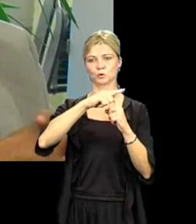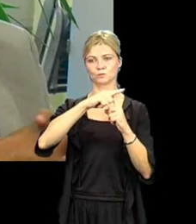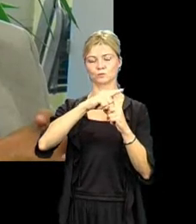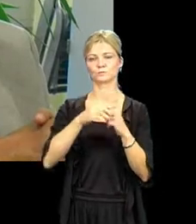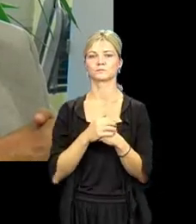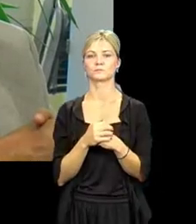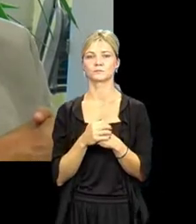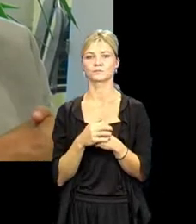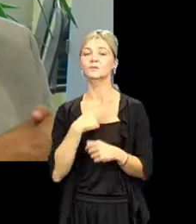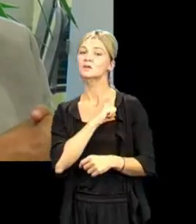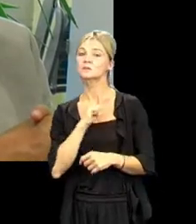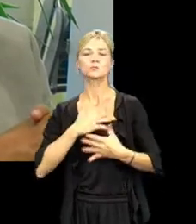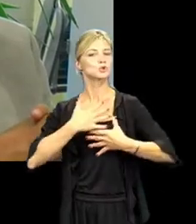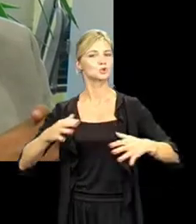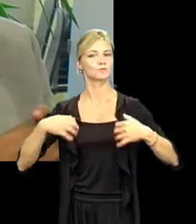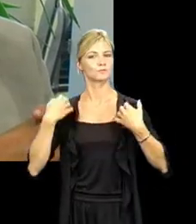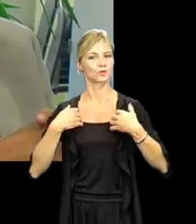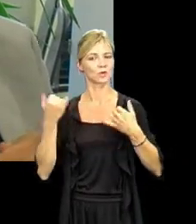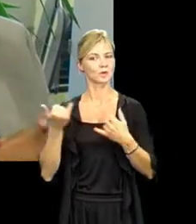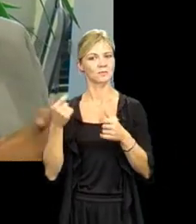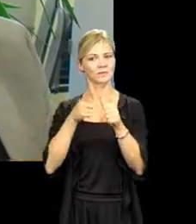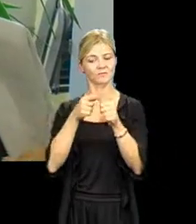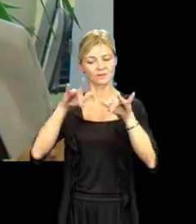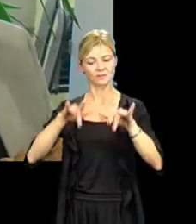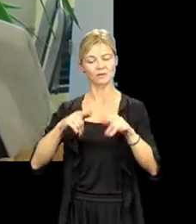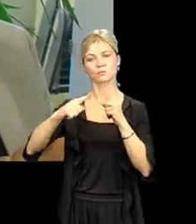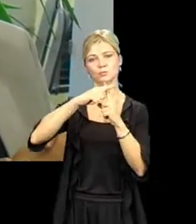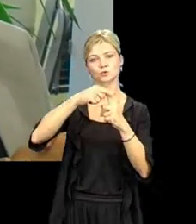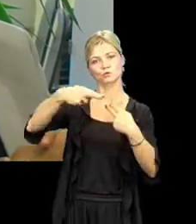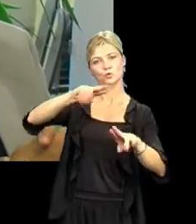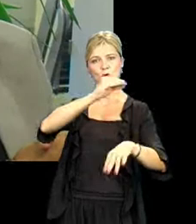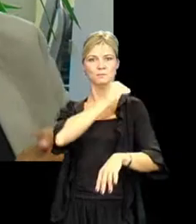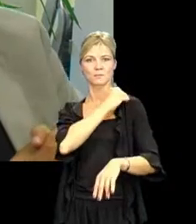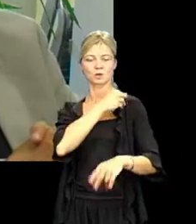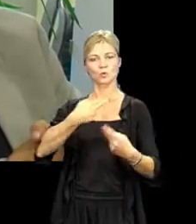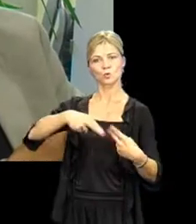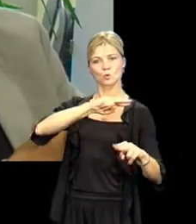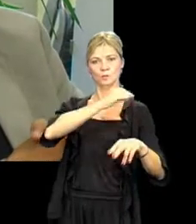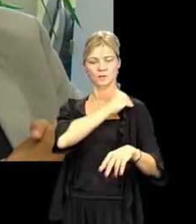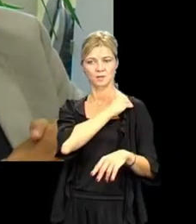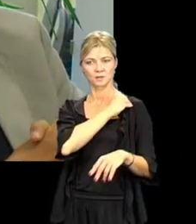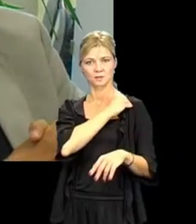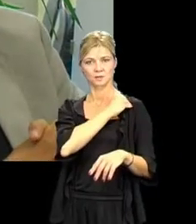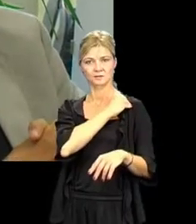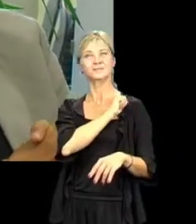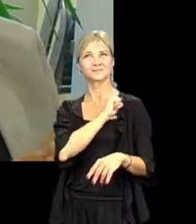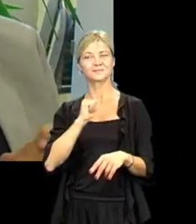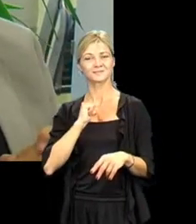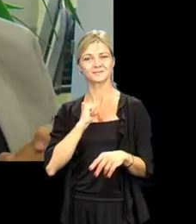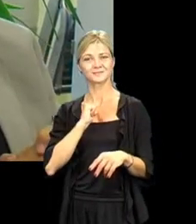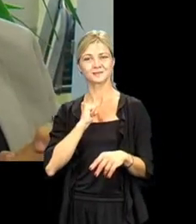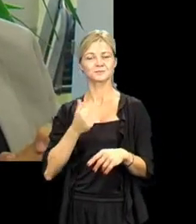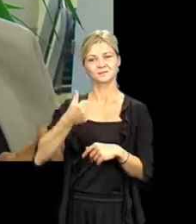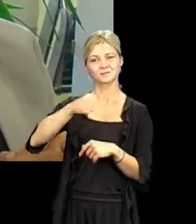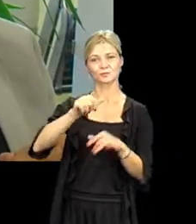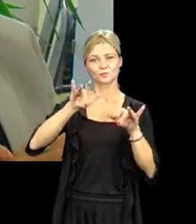Rückmeldungen und das ist für uns auch immer eine zusätzliche Motivation, wenn es irgendwo wieder benötigt